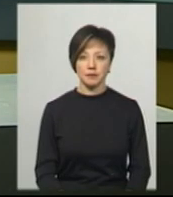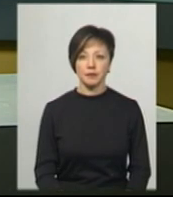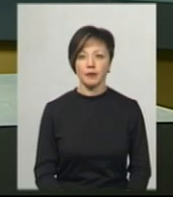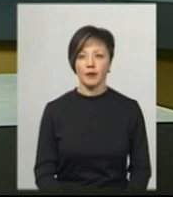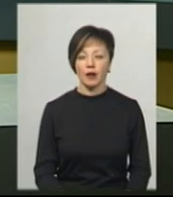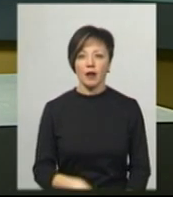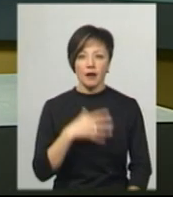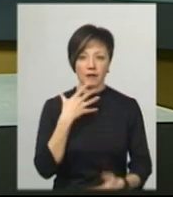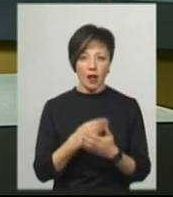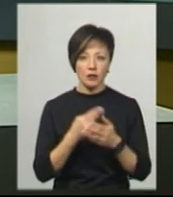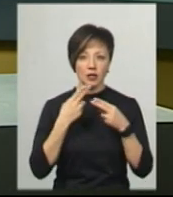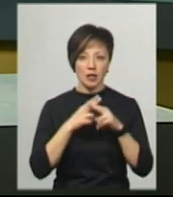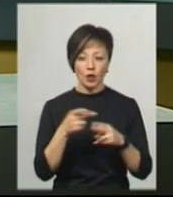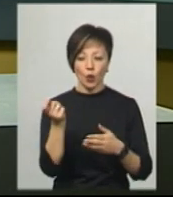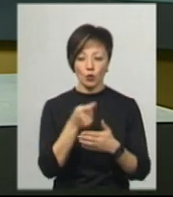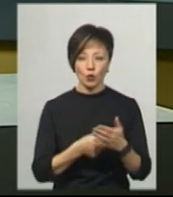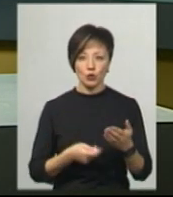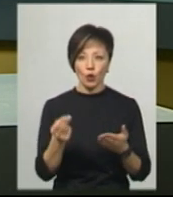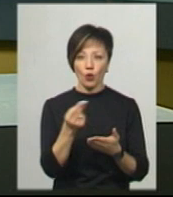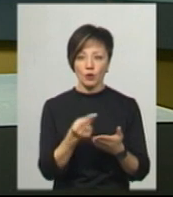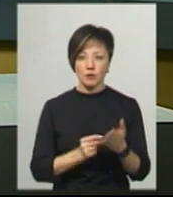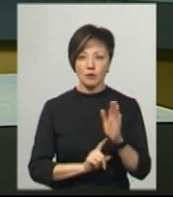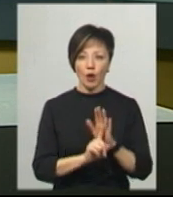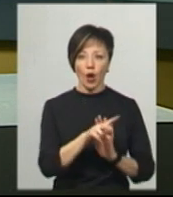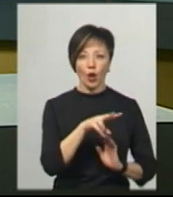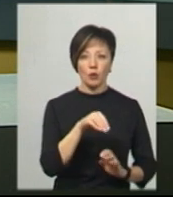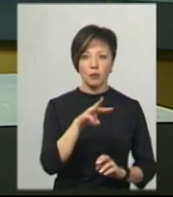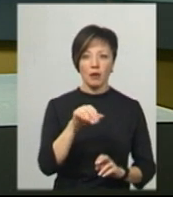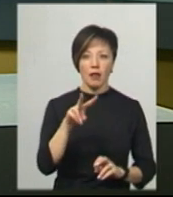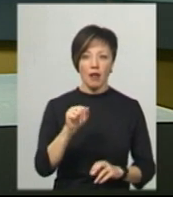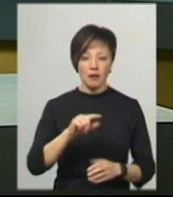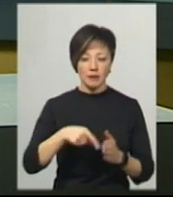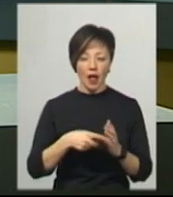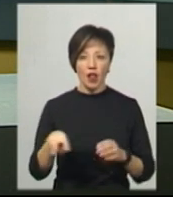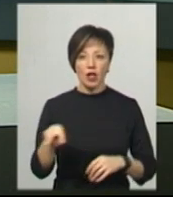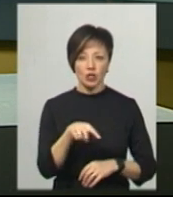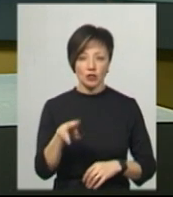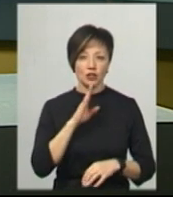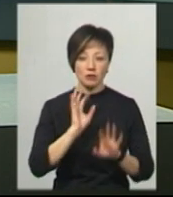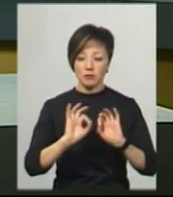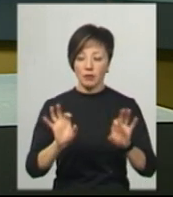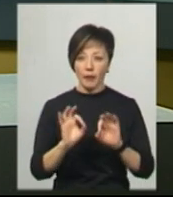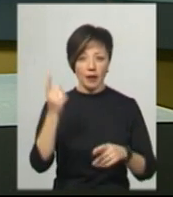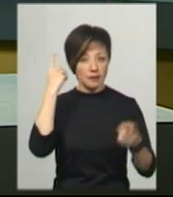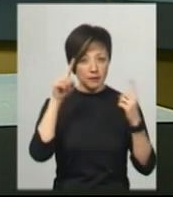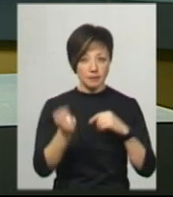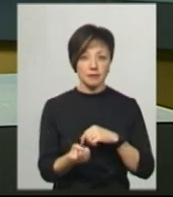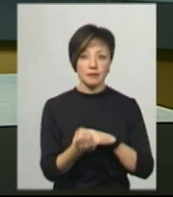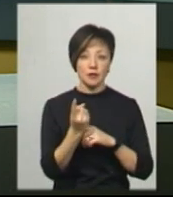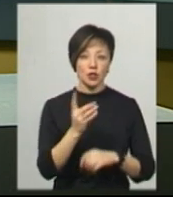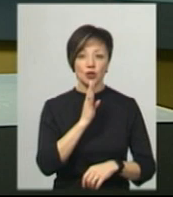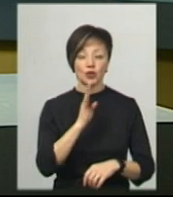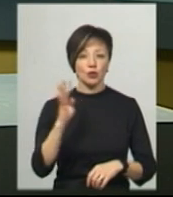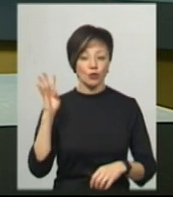Власну техніку художнього розпису започаткувала Людмила Педосюк з Литичева. Жінка каже, ідея з'явилася 4 роки тому.